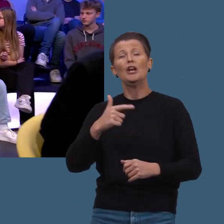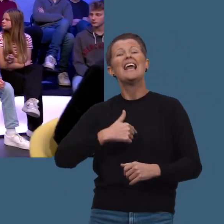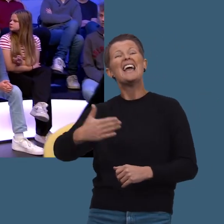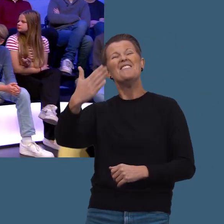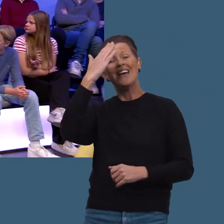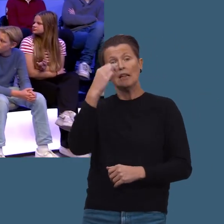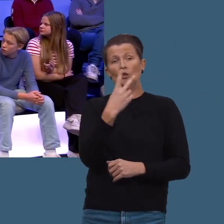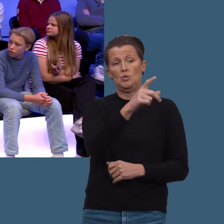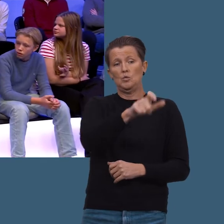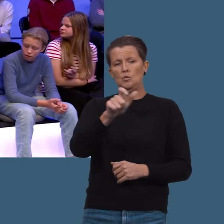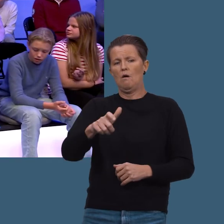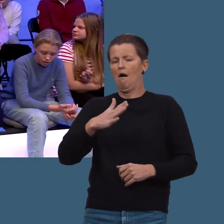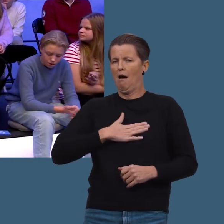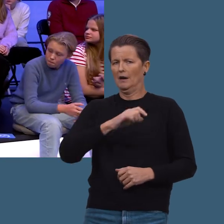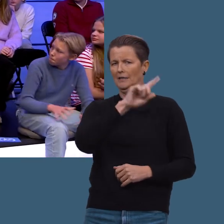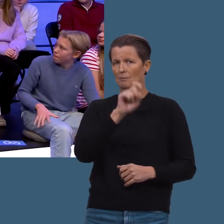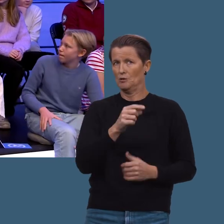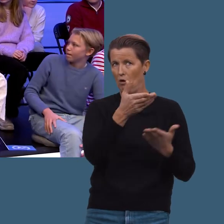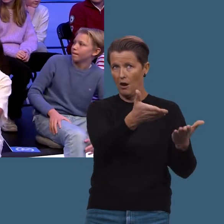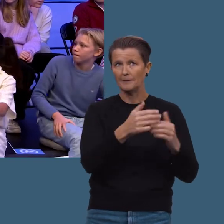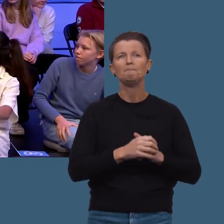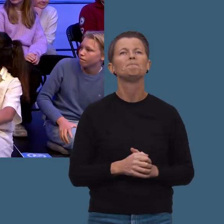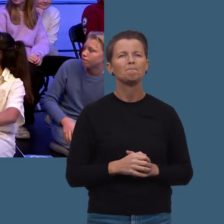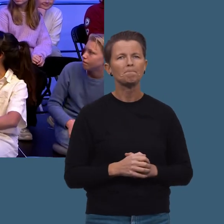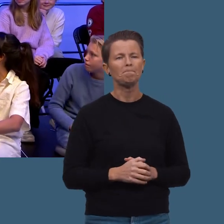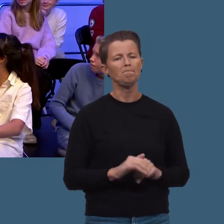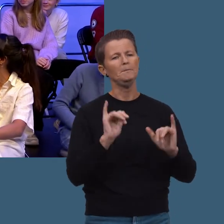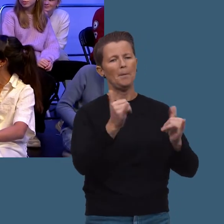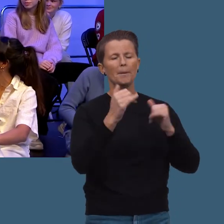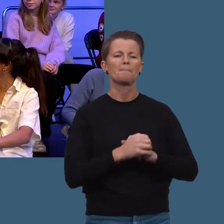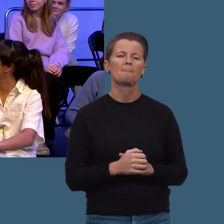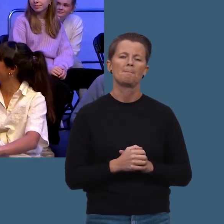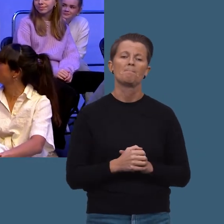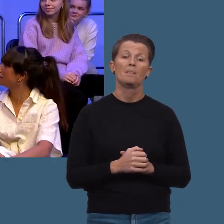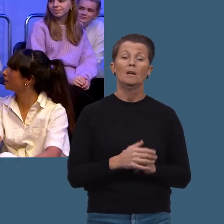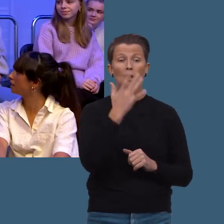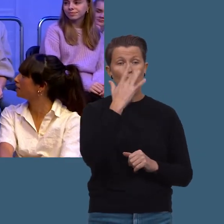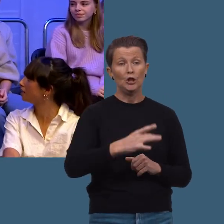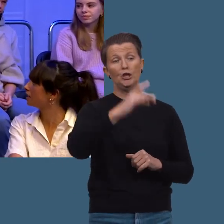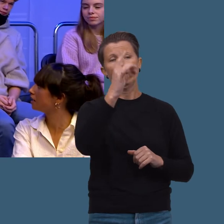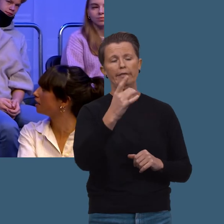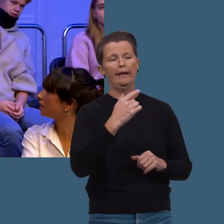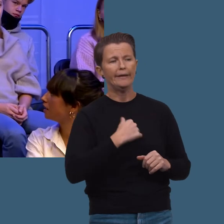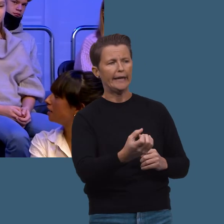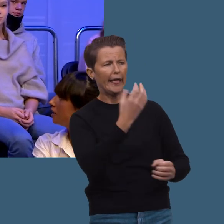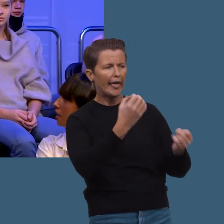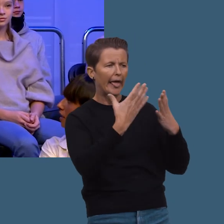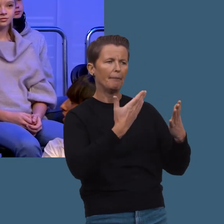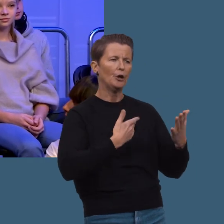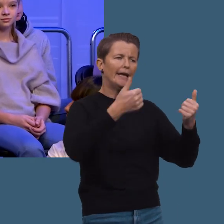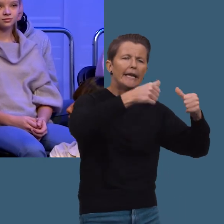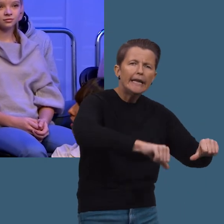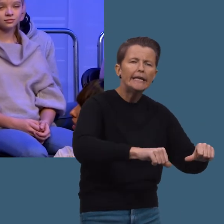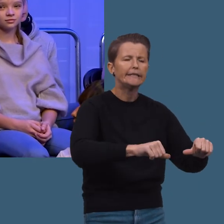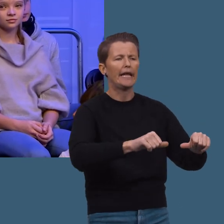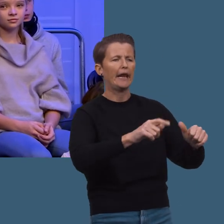vet at det er to som brenner inne med noen spørsmål her til Arvin. Gjennom for eksempel nyhetene så hører vi veldig mye